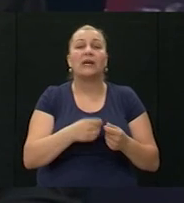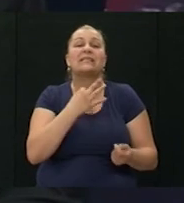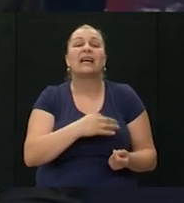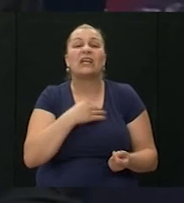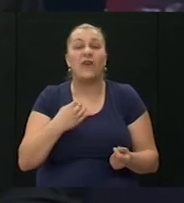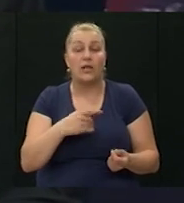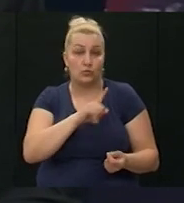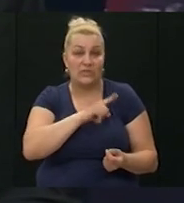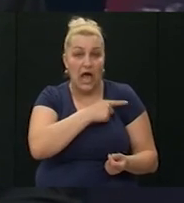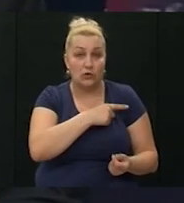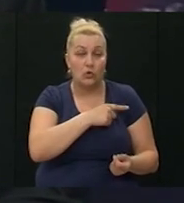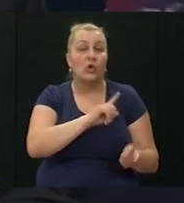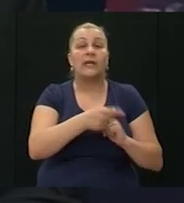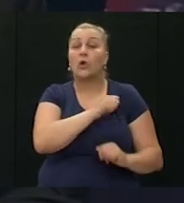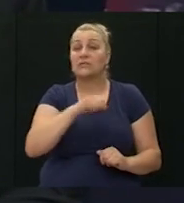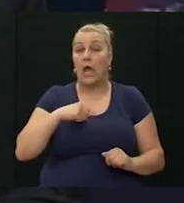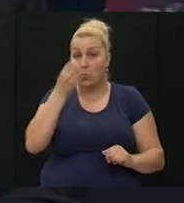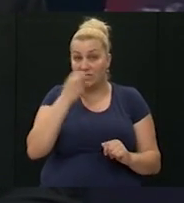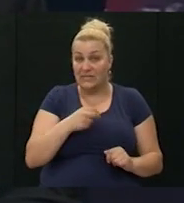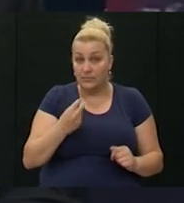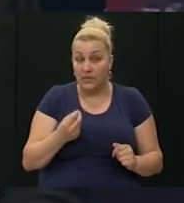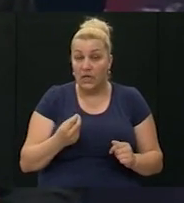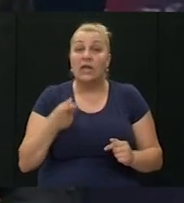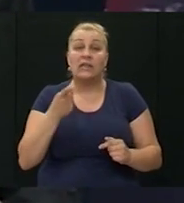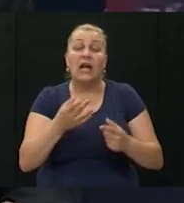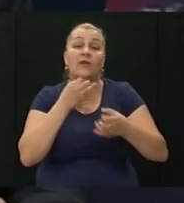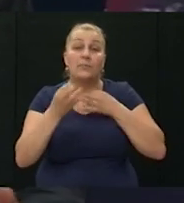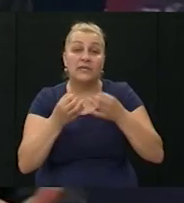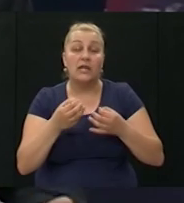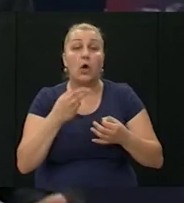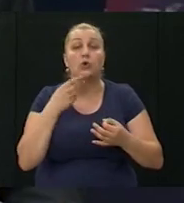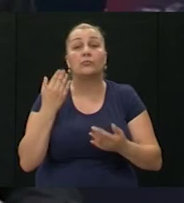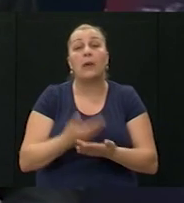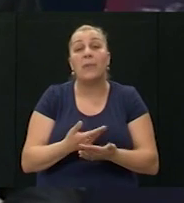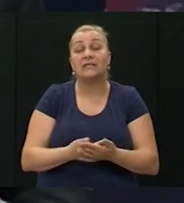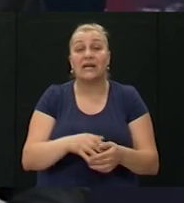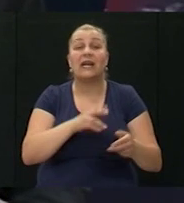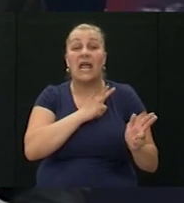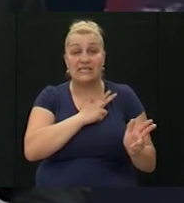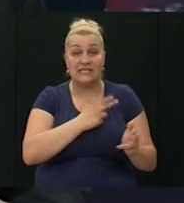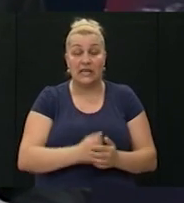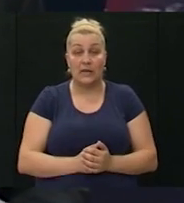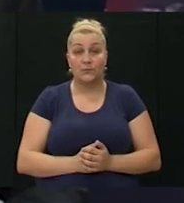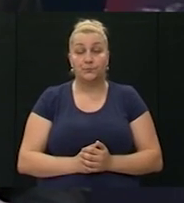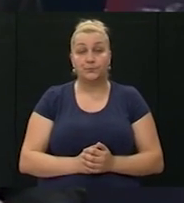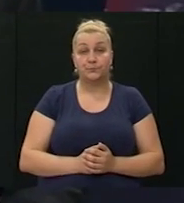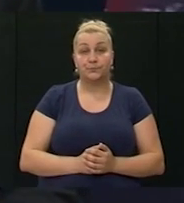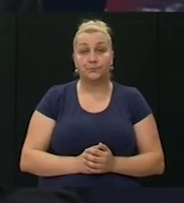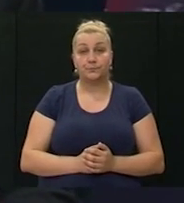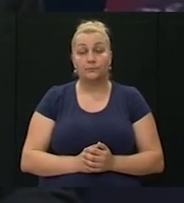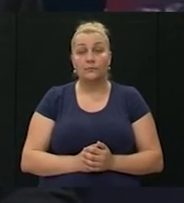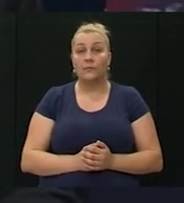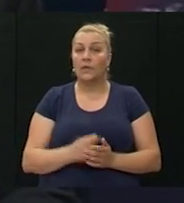Hrvata u Zadru, nego samo Srbi isključivo? I takva pitanja koja su bazirana bila na istini. Tako da je